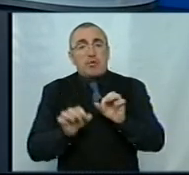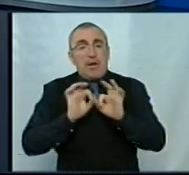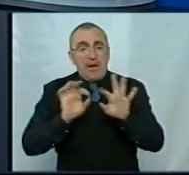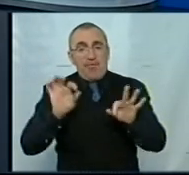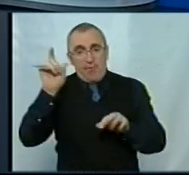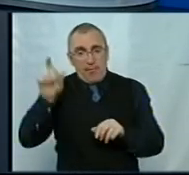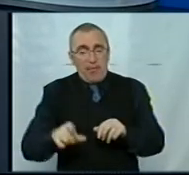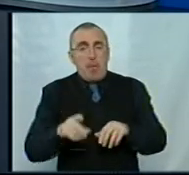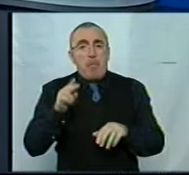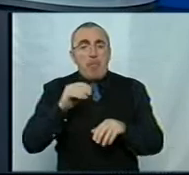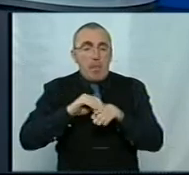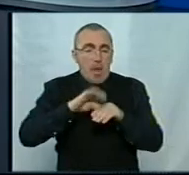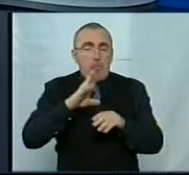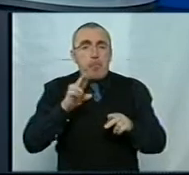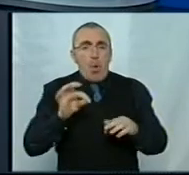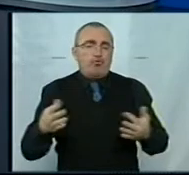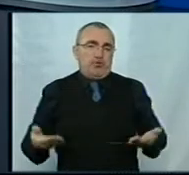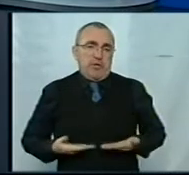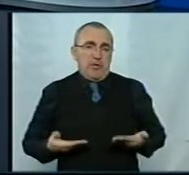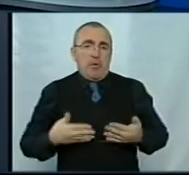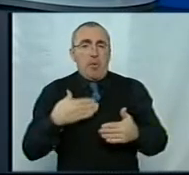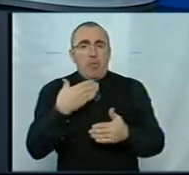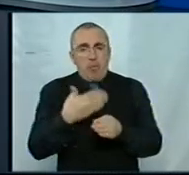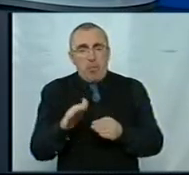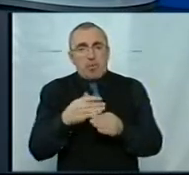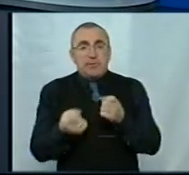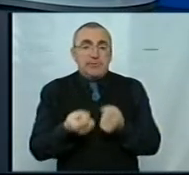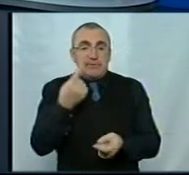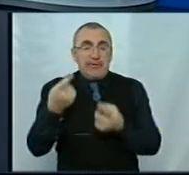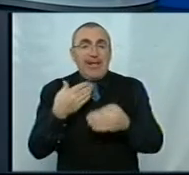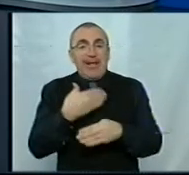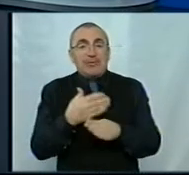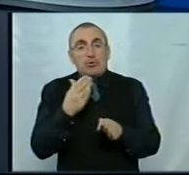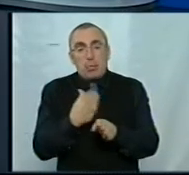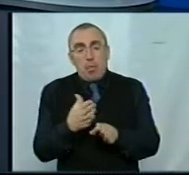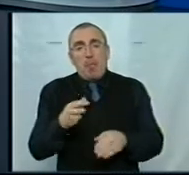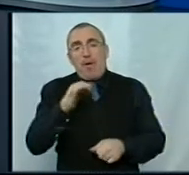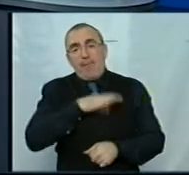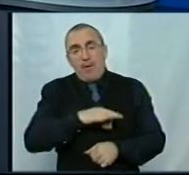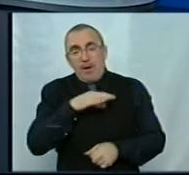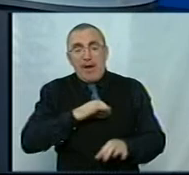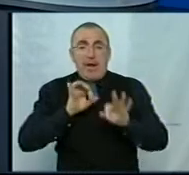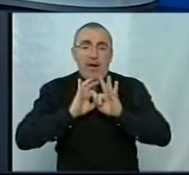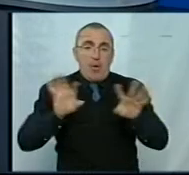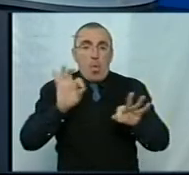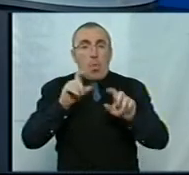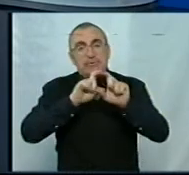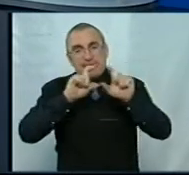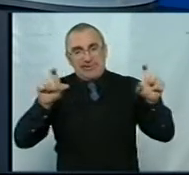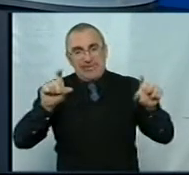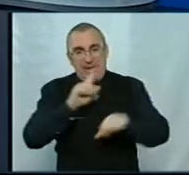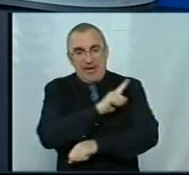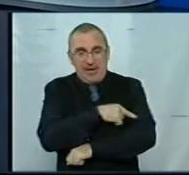накопичувати пожиттєво. І відповідно поступово будуть з'являються інструменти, які будуть використовувати як інформацію про заклад, так і